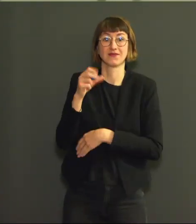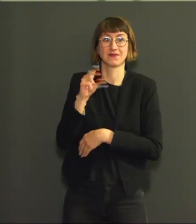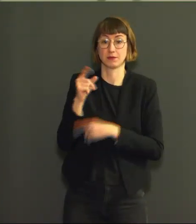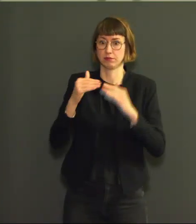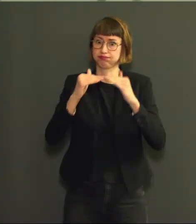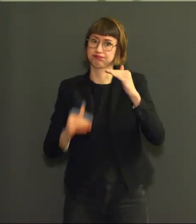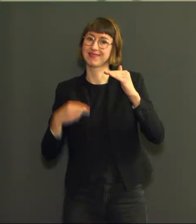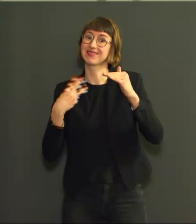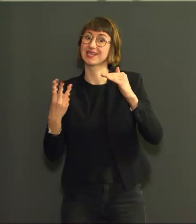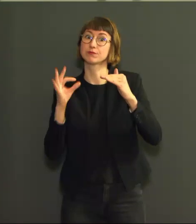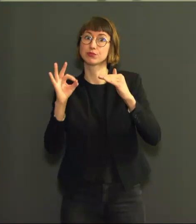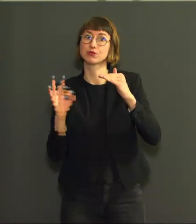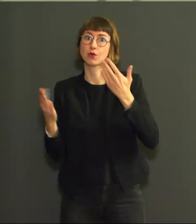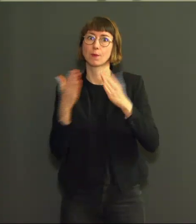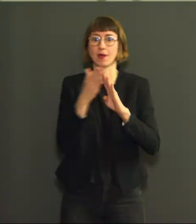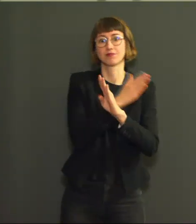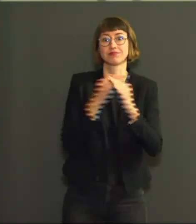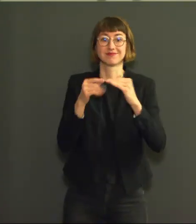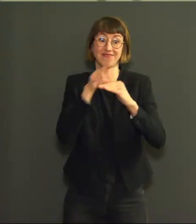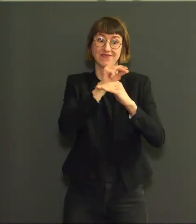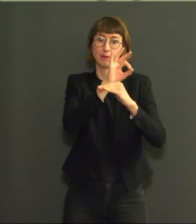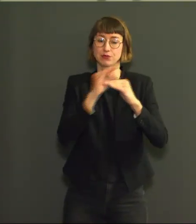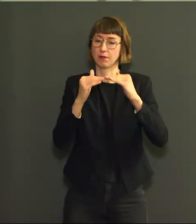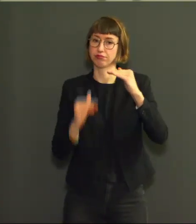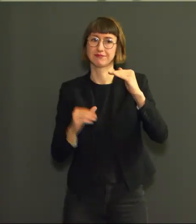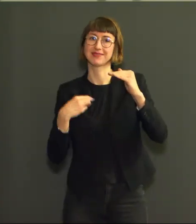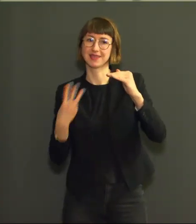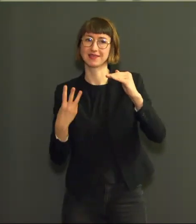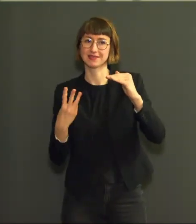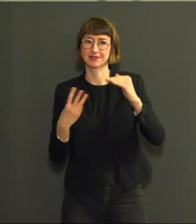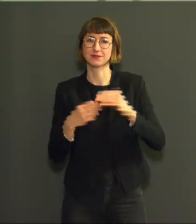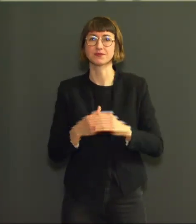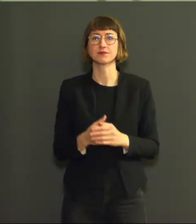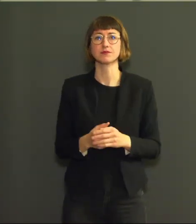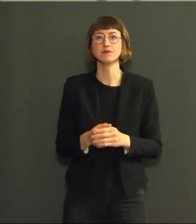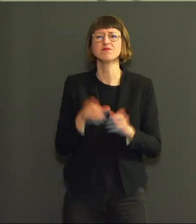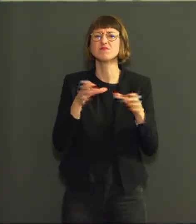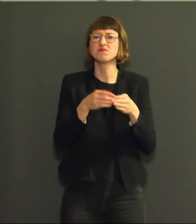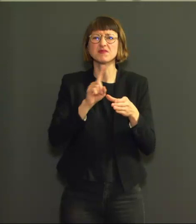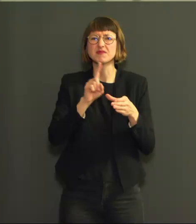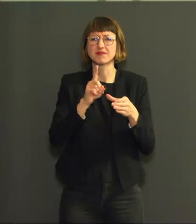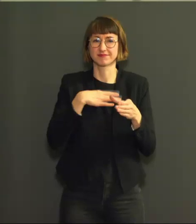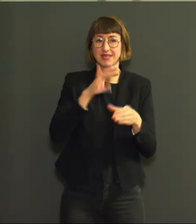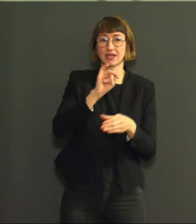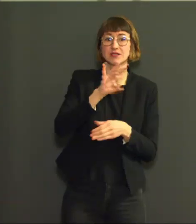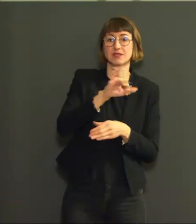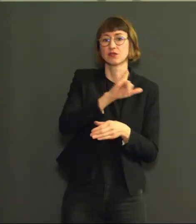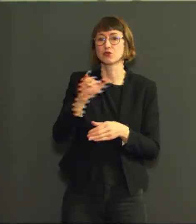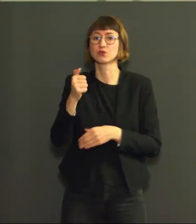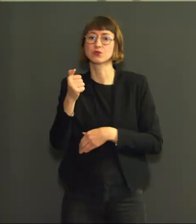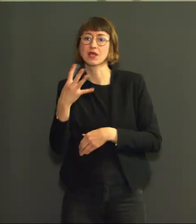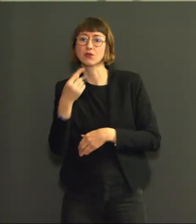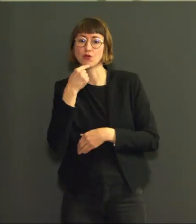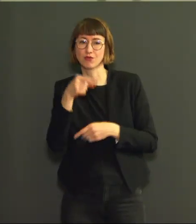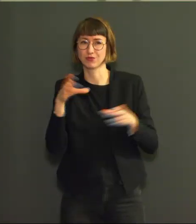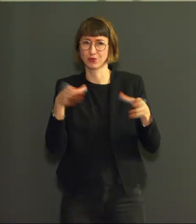concentrent plus actuellement dans le groupe d'âge 45-64 ans, alors qu'il diminue systématiquement, et on l'a déjà dit,